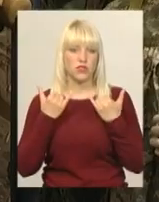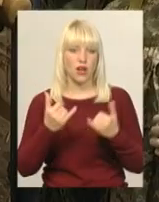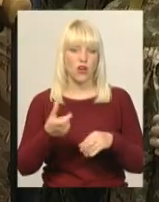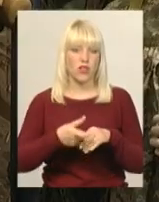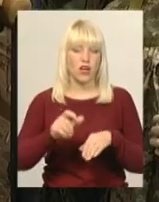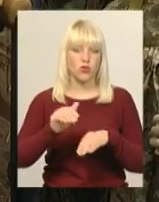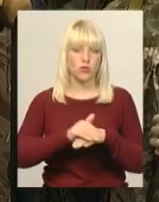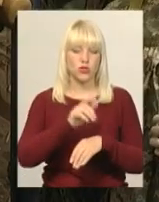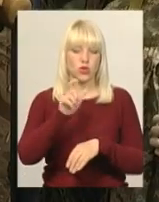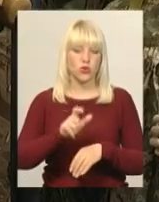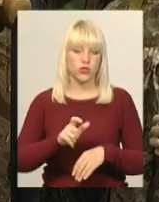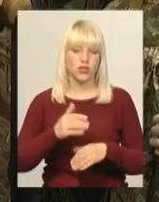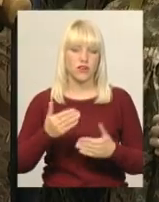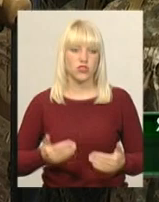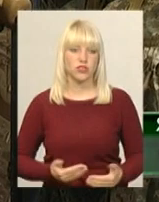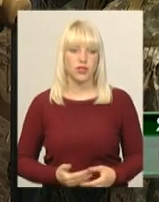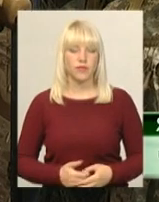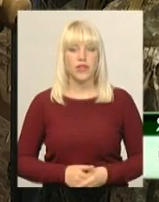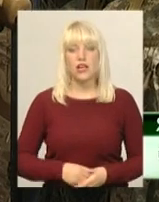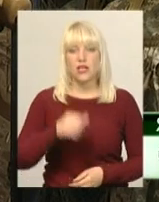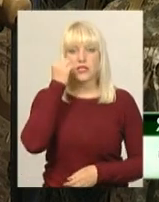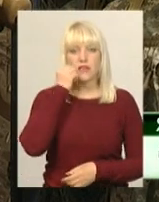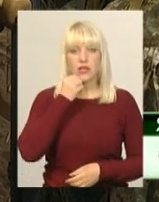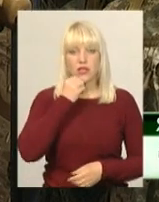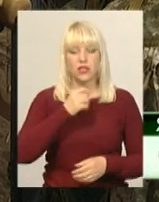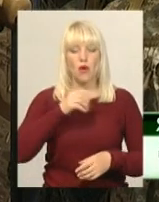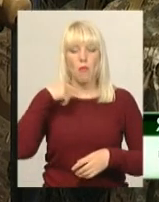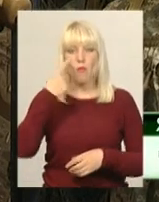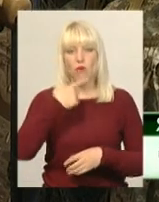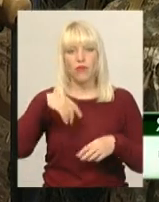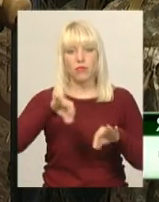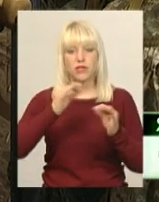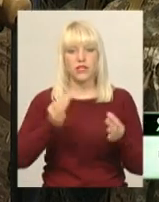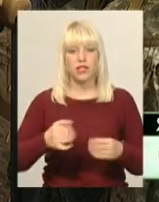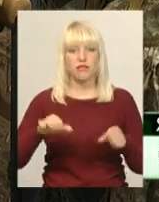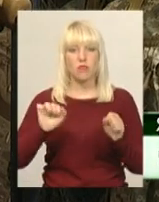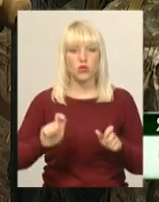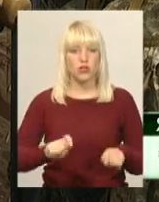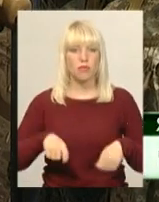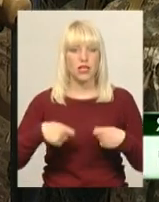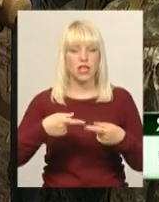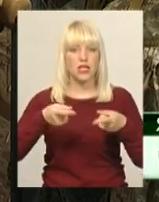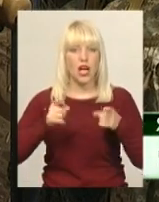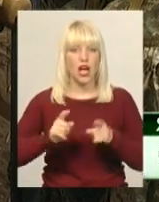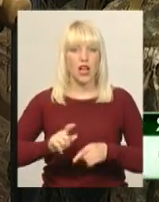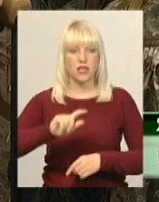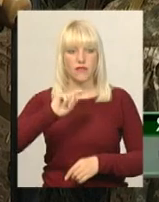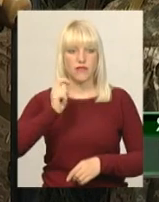Завдяки мові, мистецтва можливо передати якраз таки не реалії війни, а